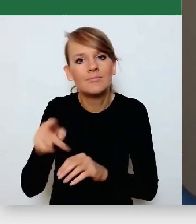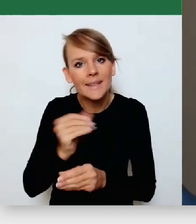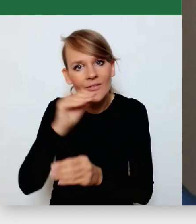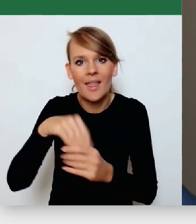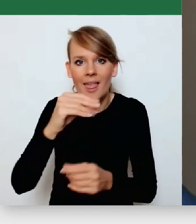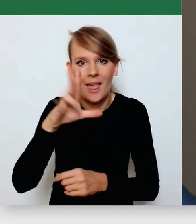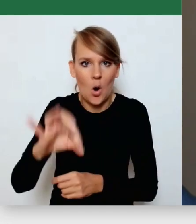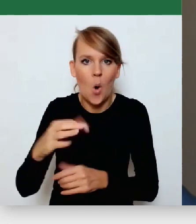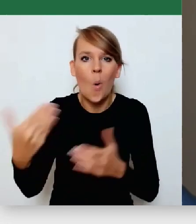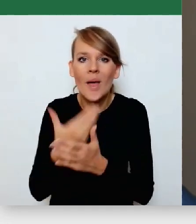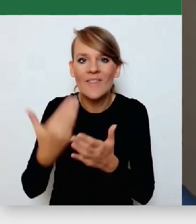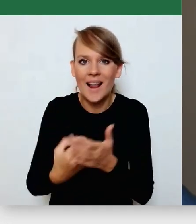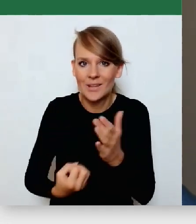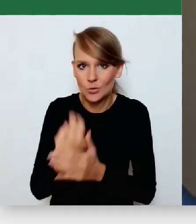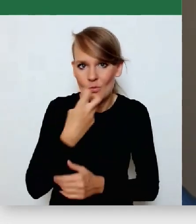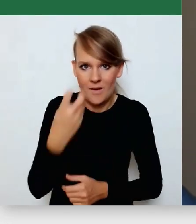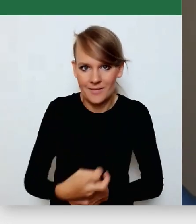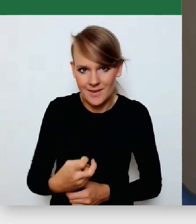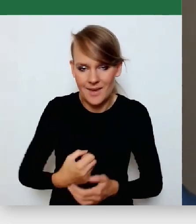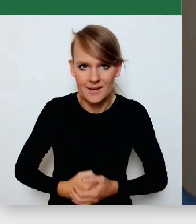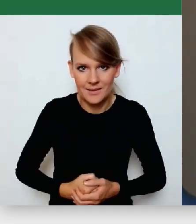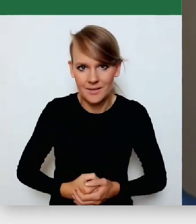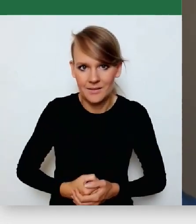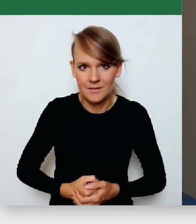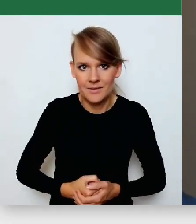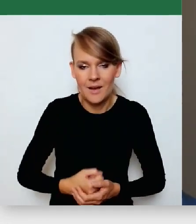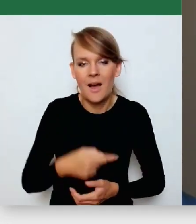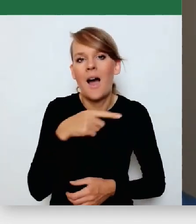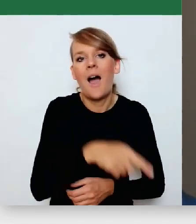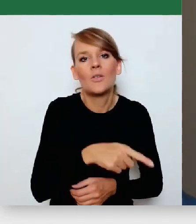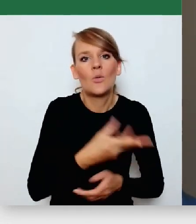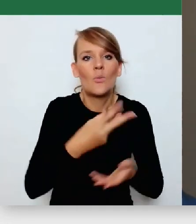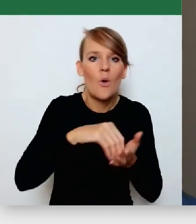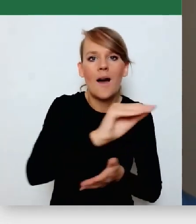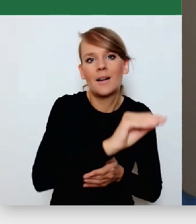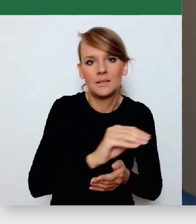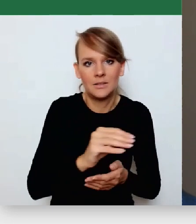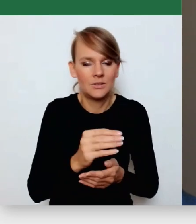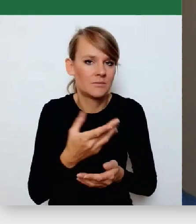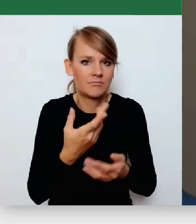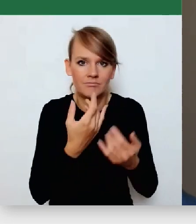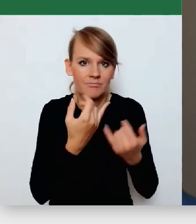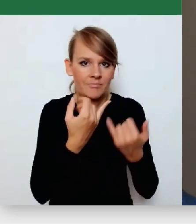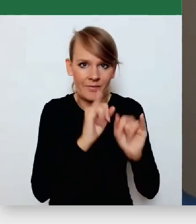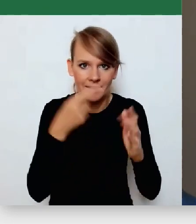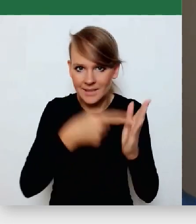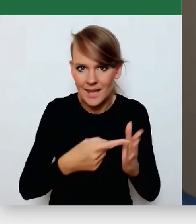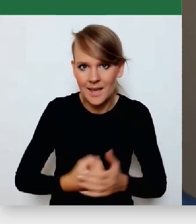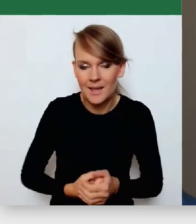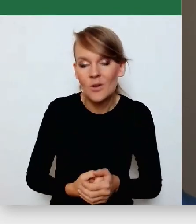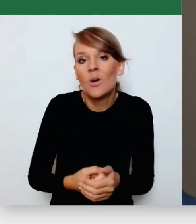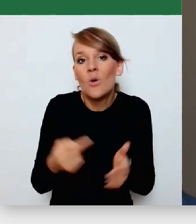obnawialne źródła energii, a nie były strumieniem przekierowywane zupełnie gdzie indziej. To są rozwiązania, na które my